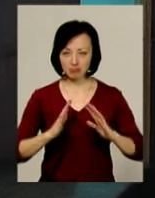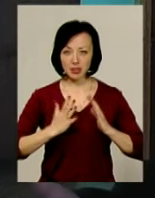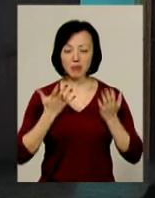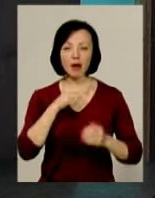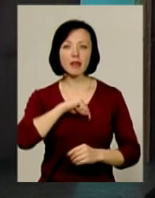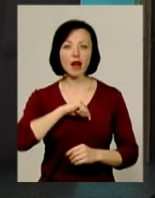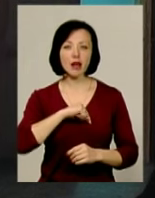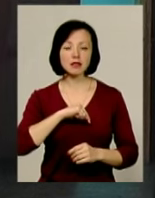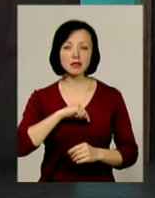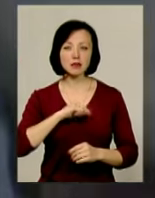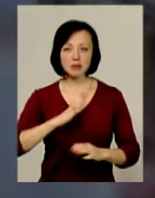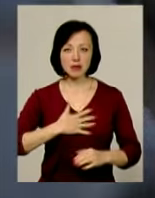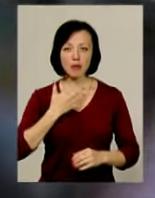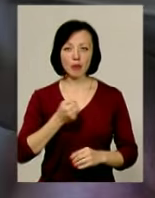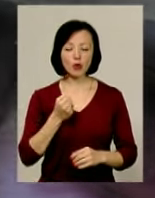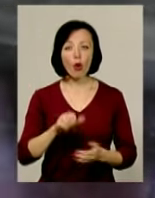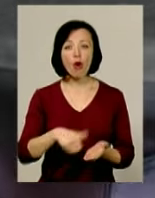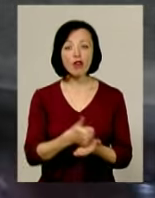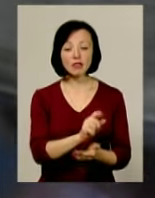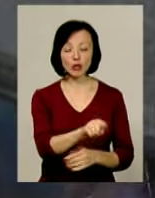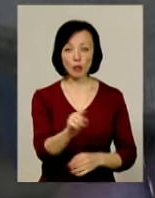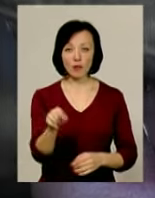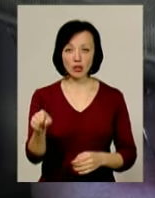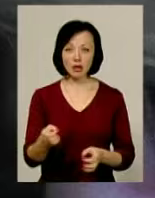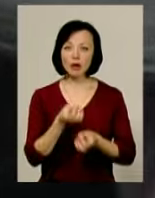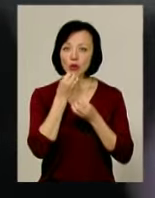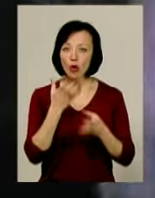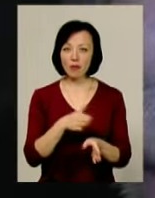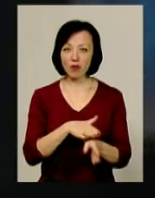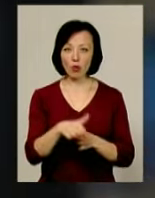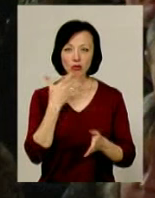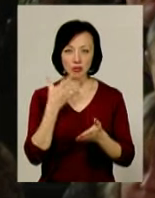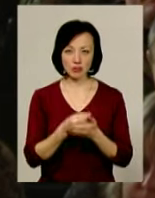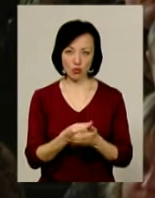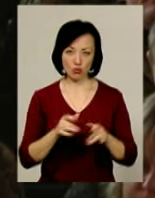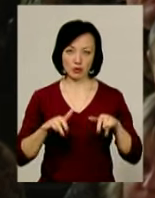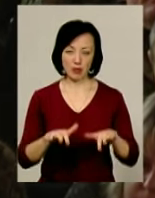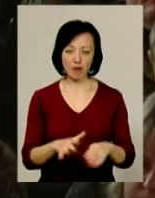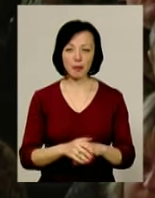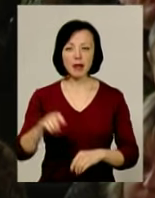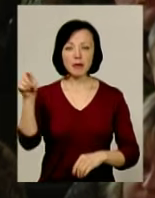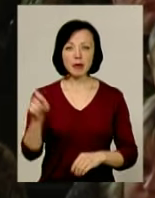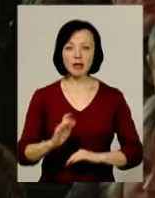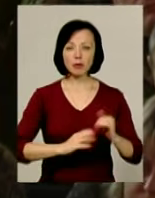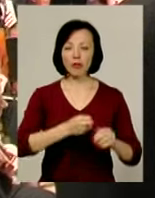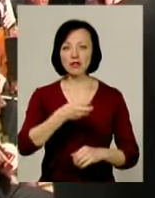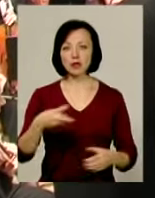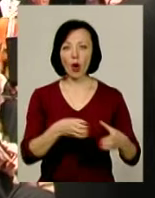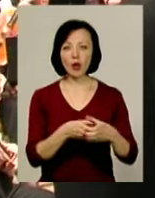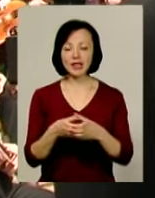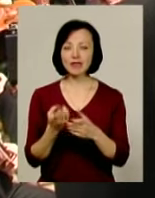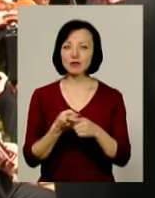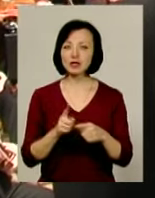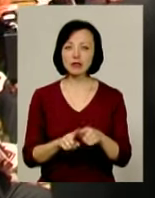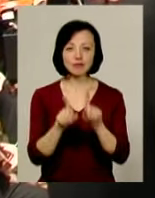монастири, підіймаю моїх дух. Головне, щоб вони гарно робили свою справу. Приїзд такого професійного колективу – це